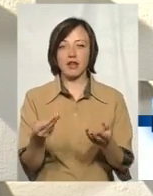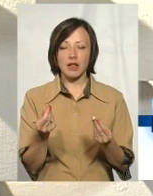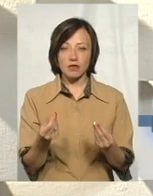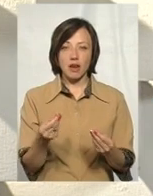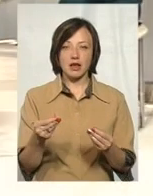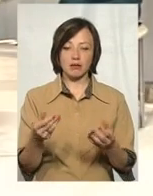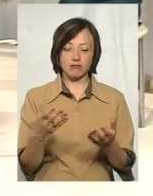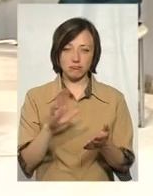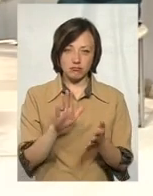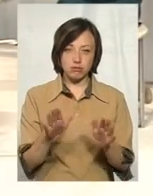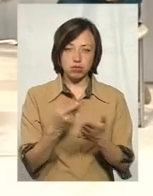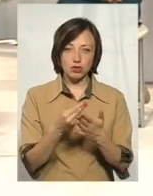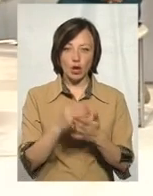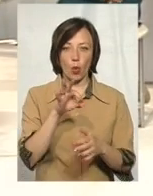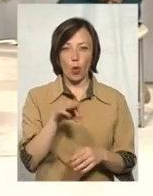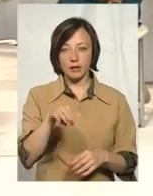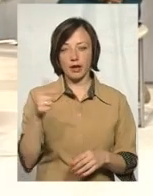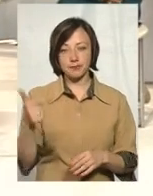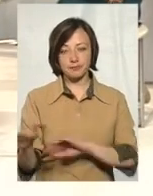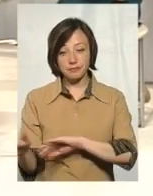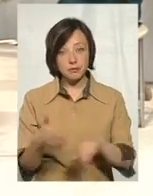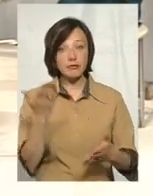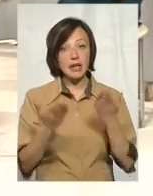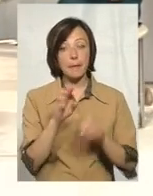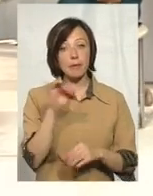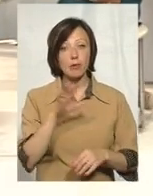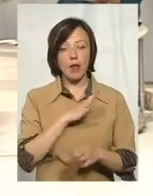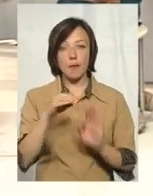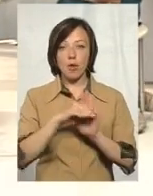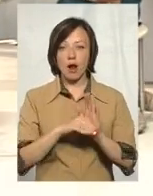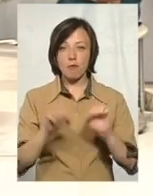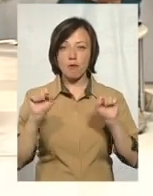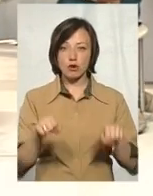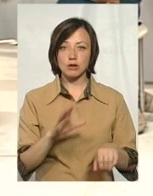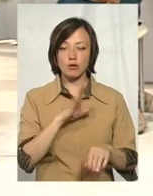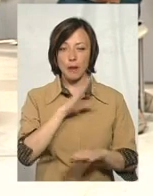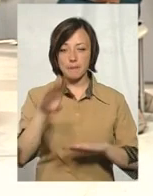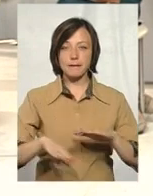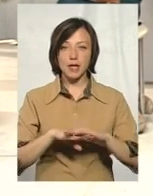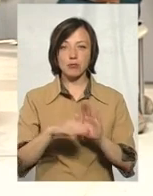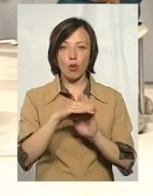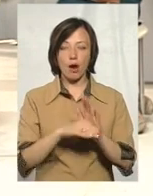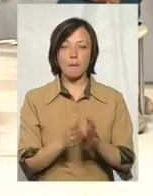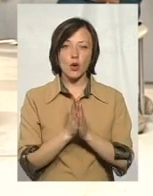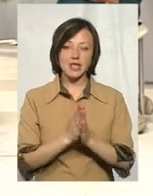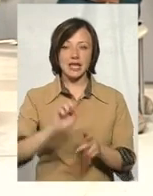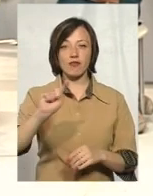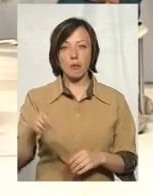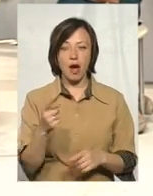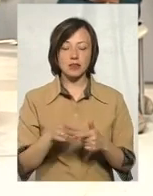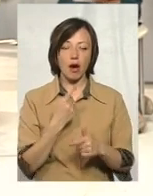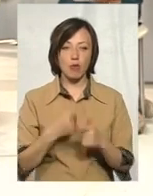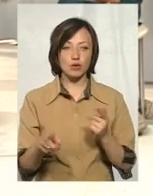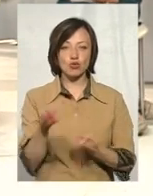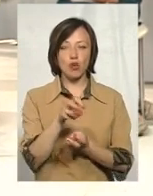Разом з тим, якби, можливо, була програма, можливо, тоді можна було під програму просити, вимагати або